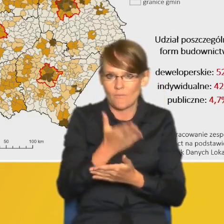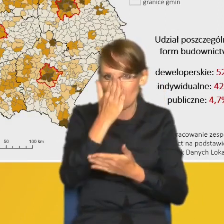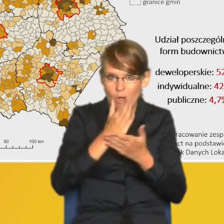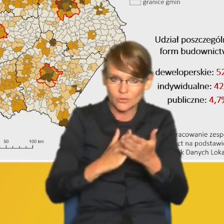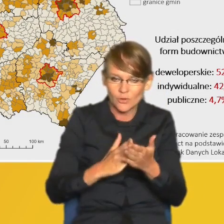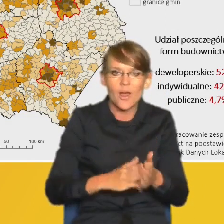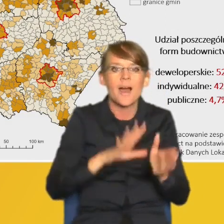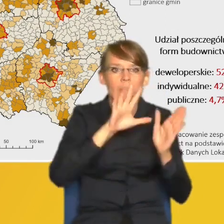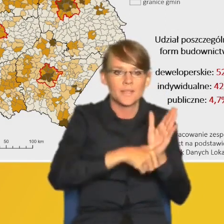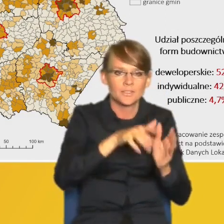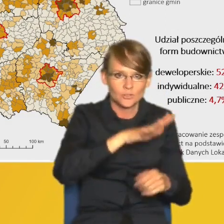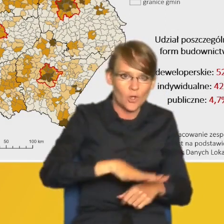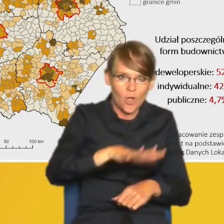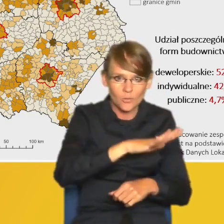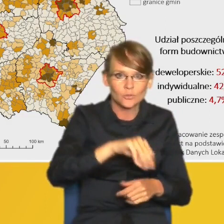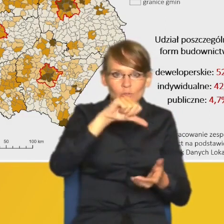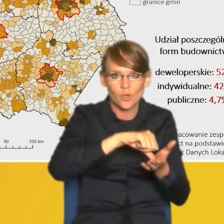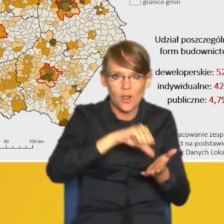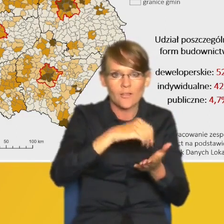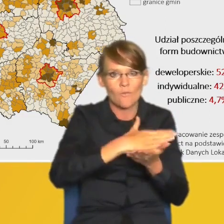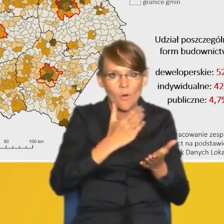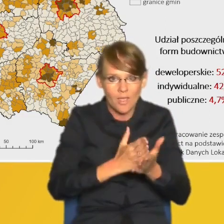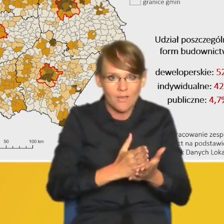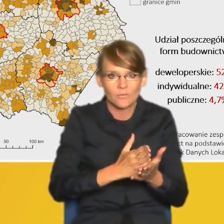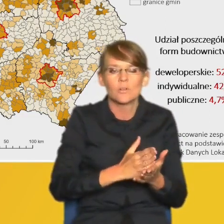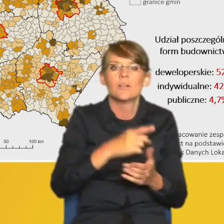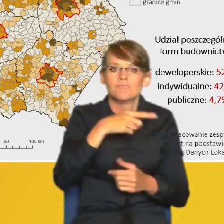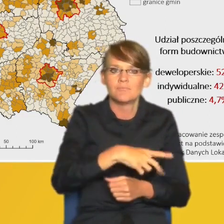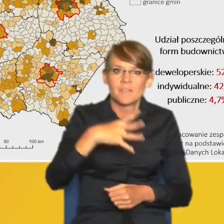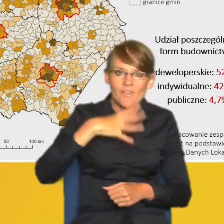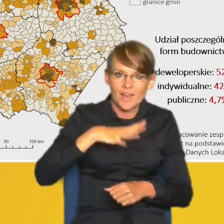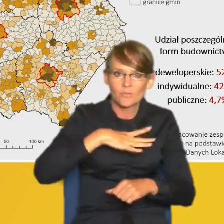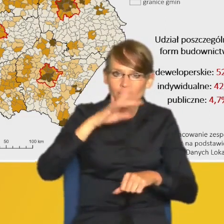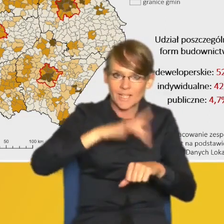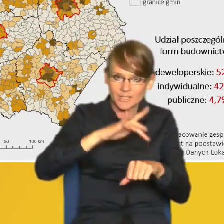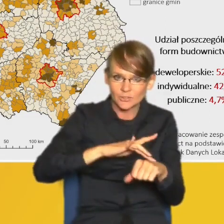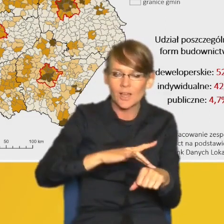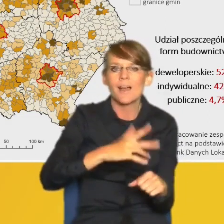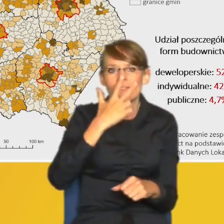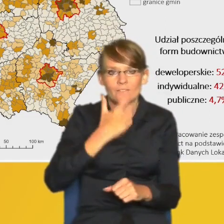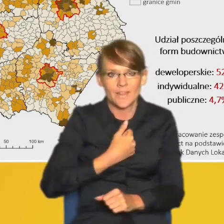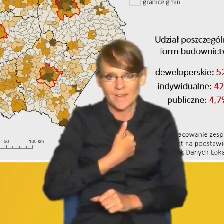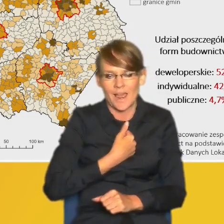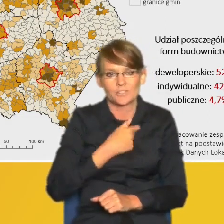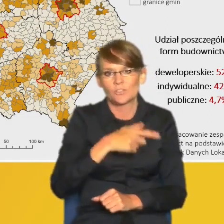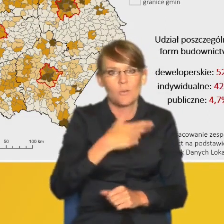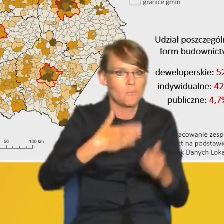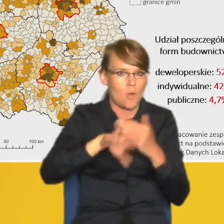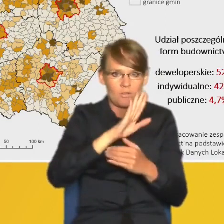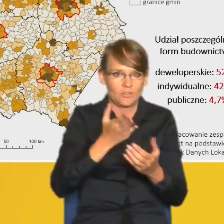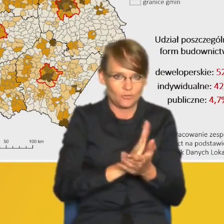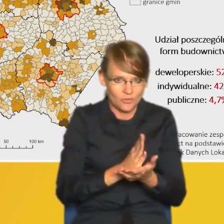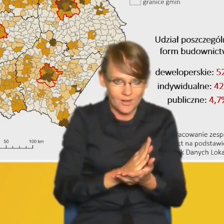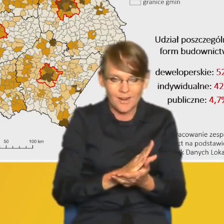obszarach funkcjonalnych stolic województw, metropoliach wartość tego wskaźnika jest wyraźnie ponadprzeciętna, to w przypadku